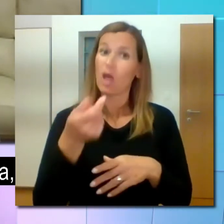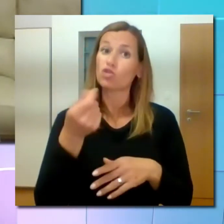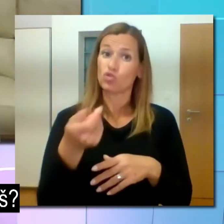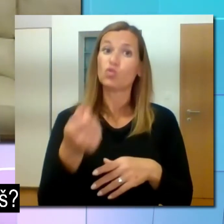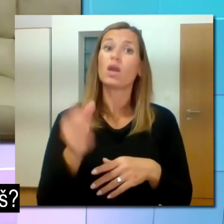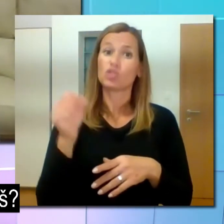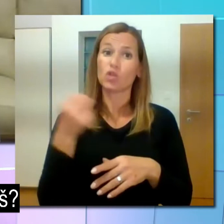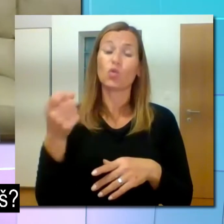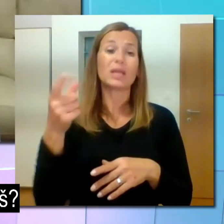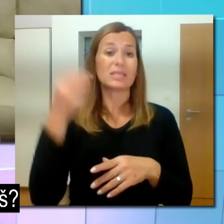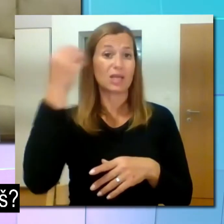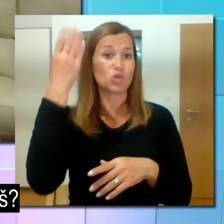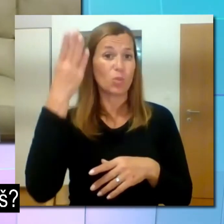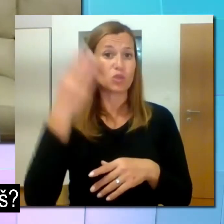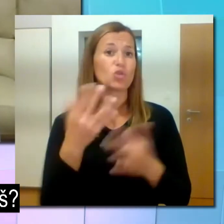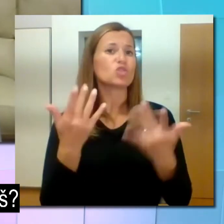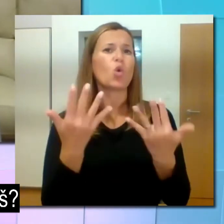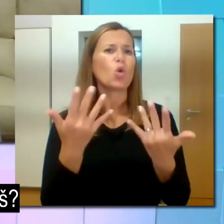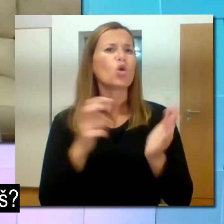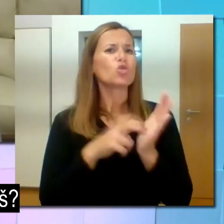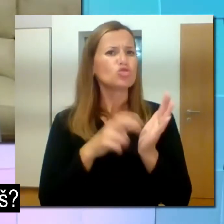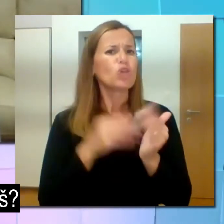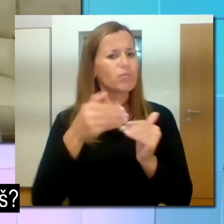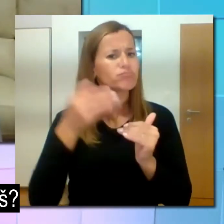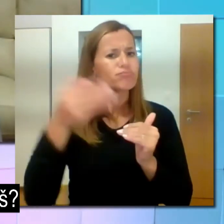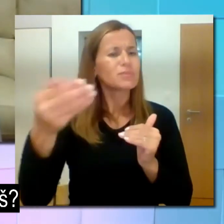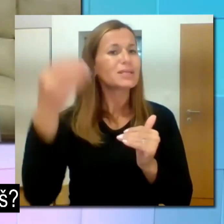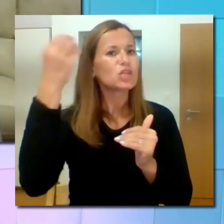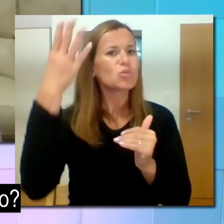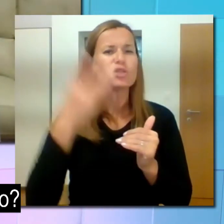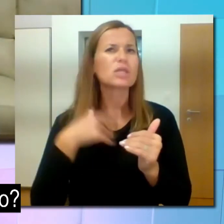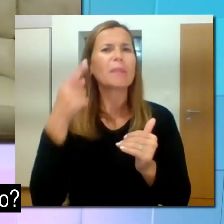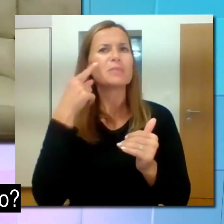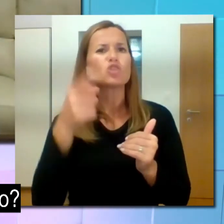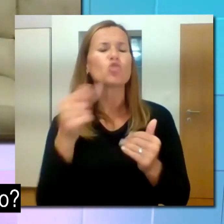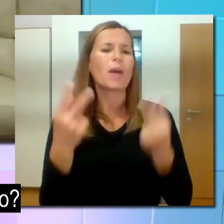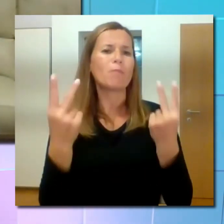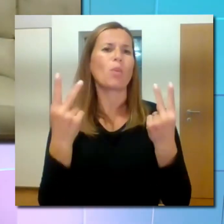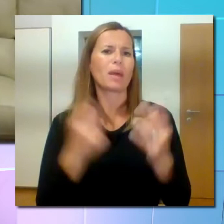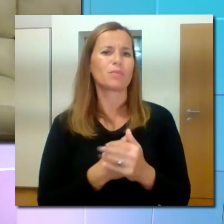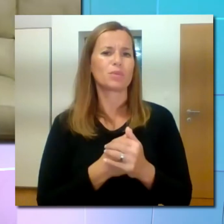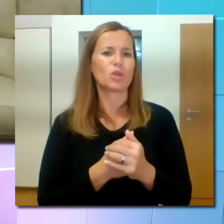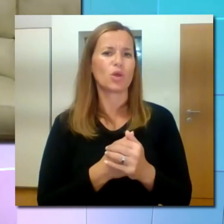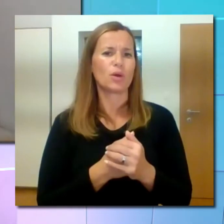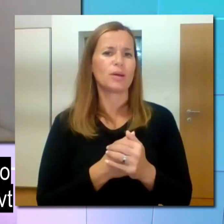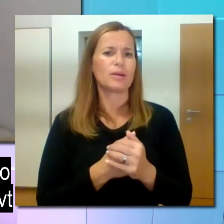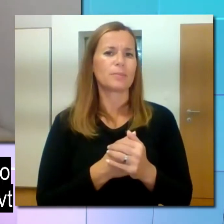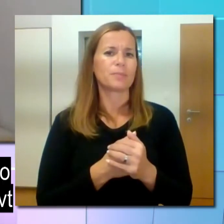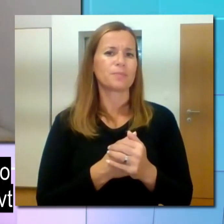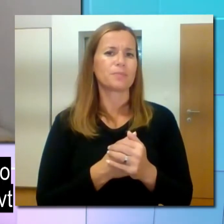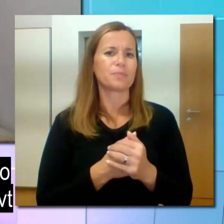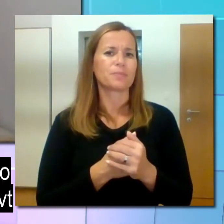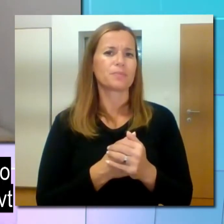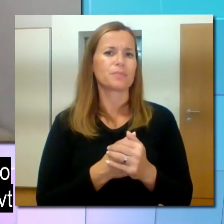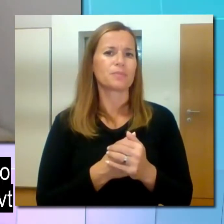plačuješ za to, da se izobražuješ, koliko se še izobražuješ, zakaj ti je to pomembno? Pa